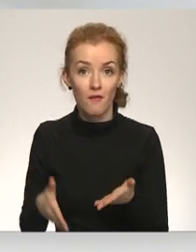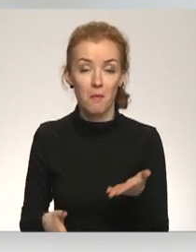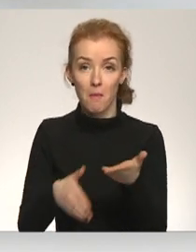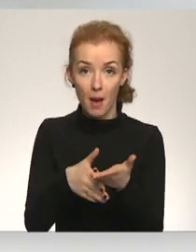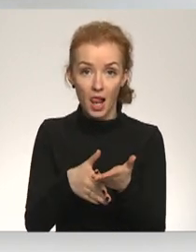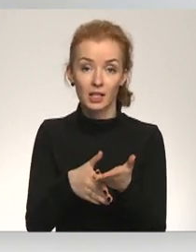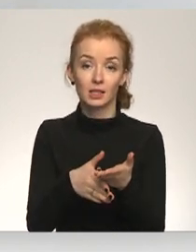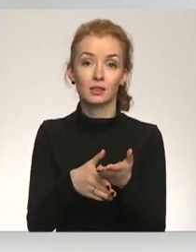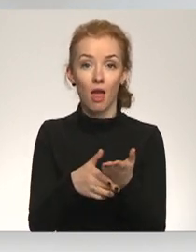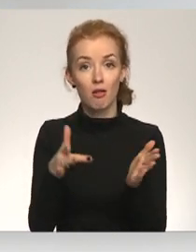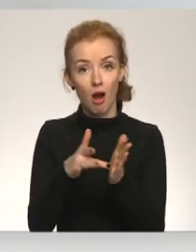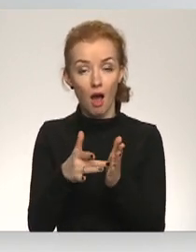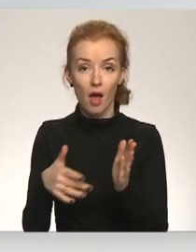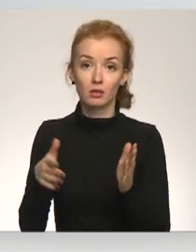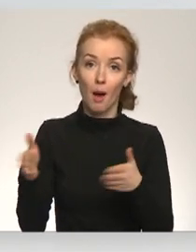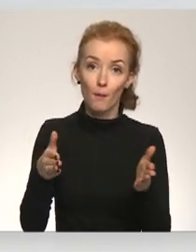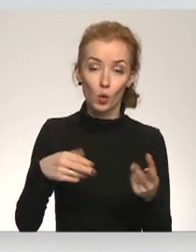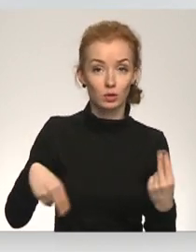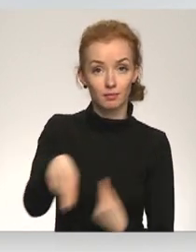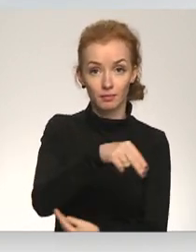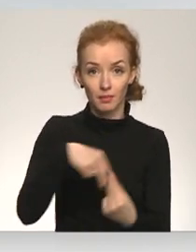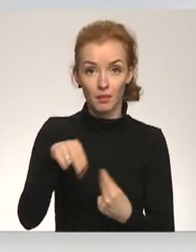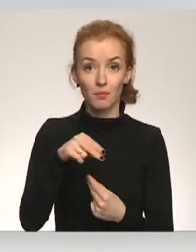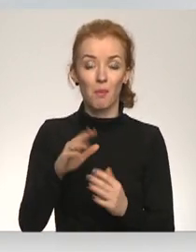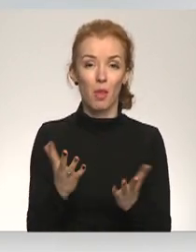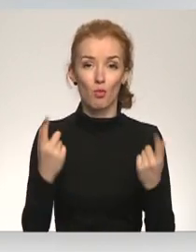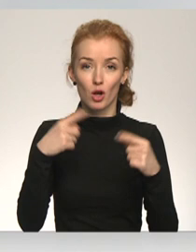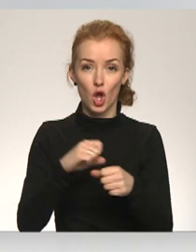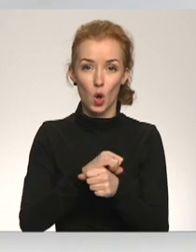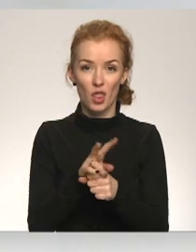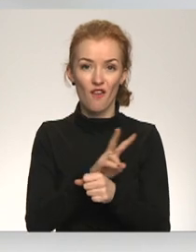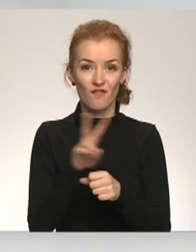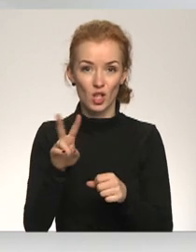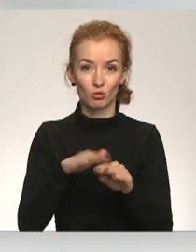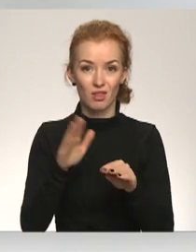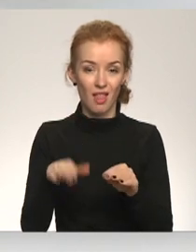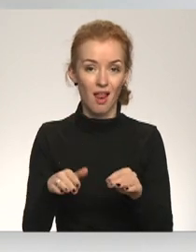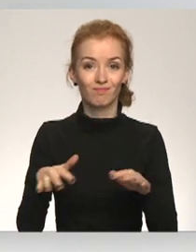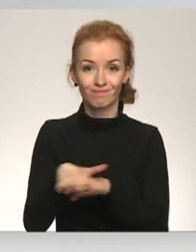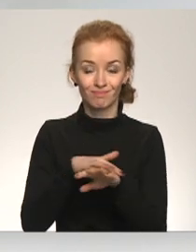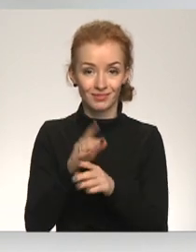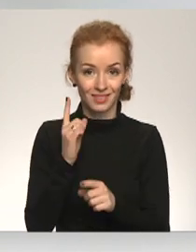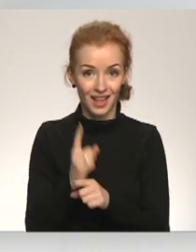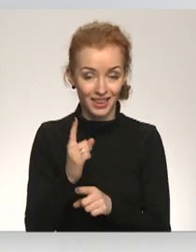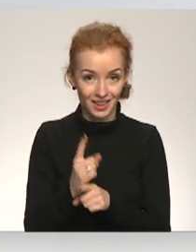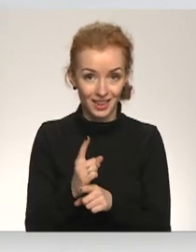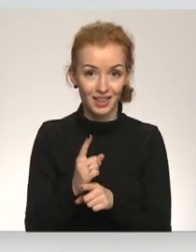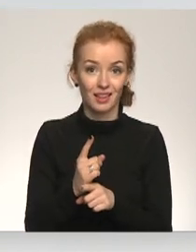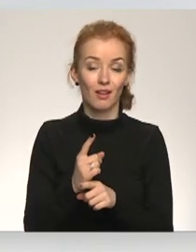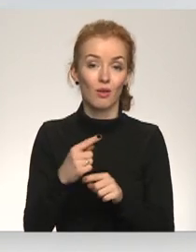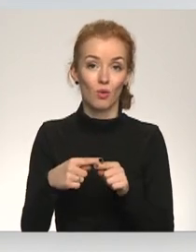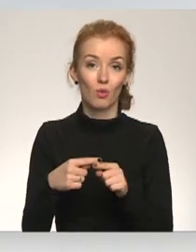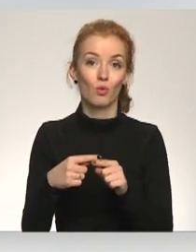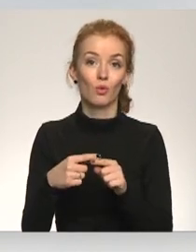klātbūtni kādā no sapultēm. Pēc šīs apstākļi un pulcēšanās aizliegumi nav radījušos